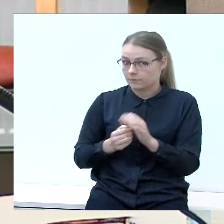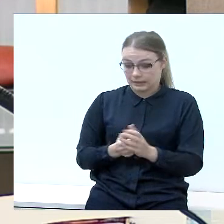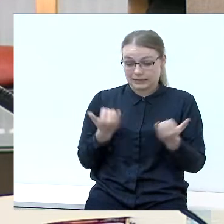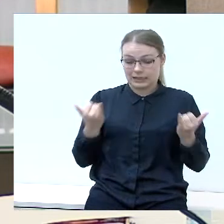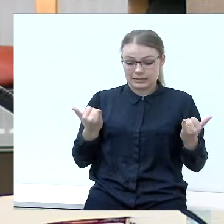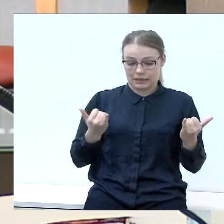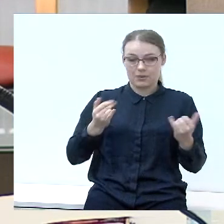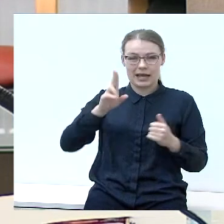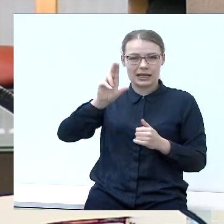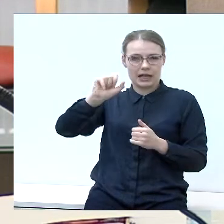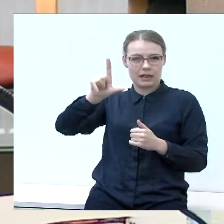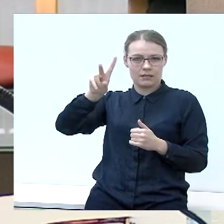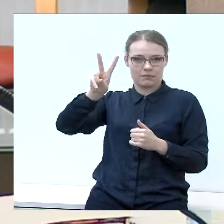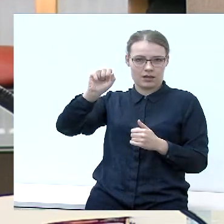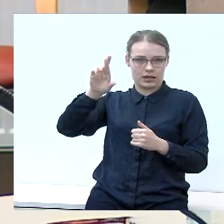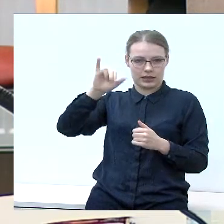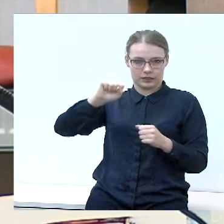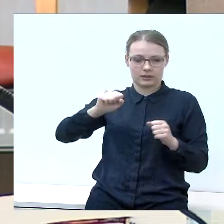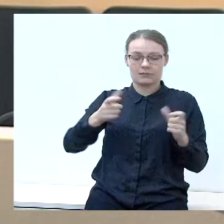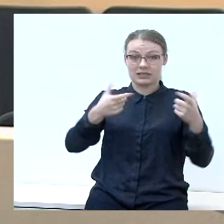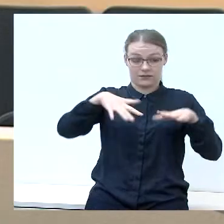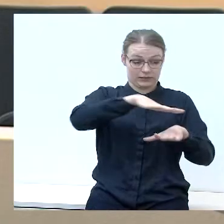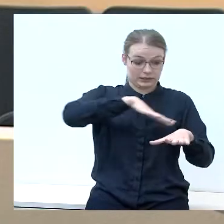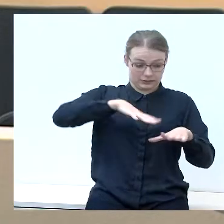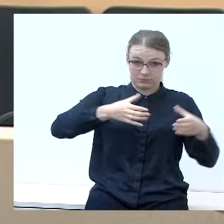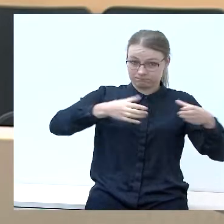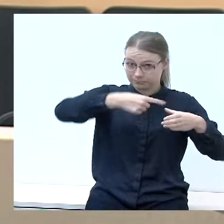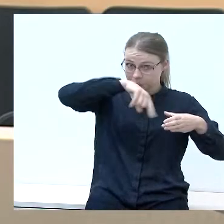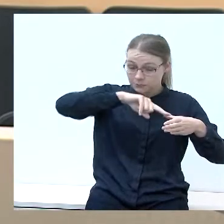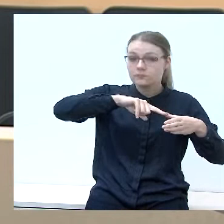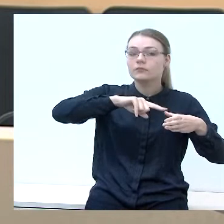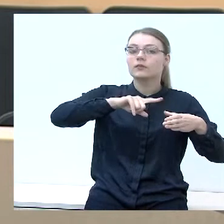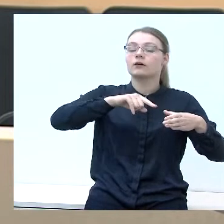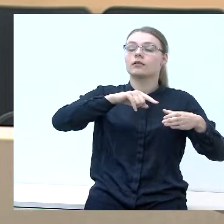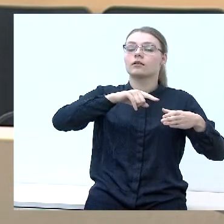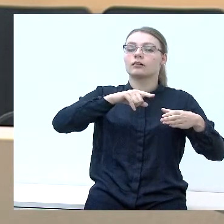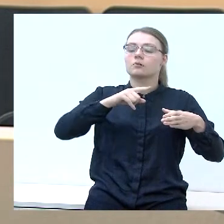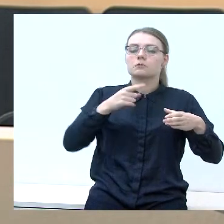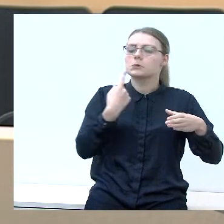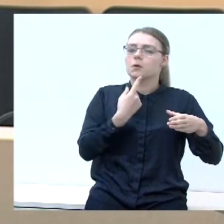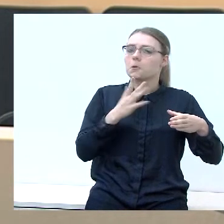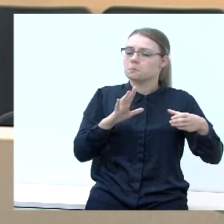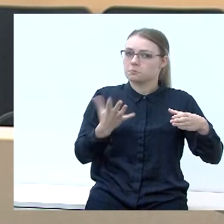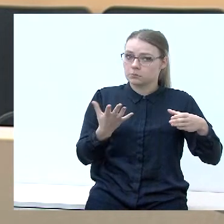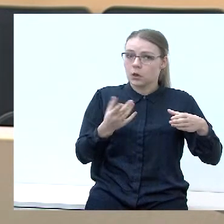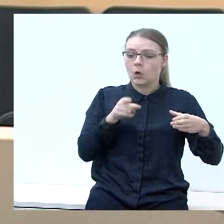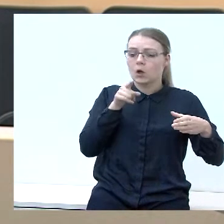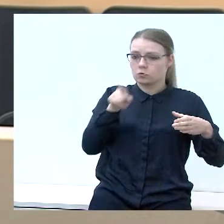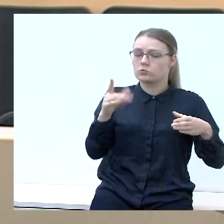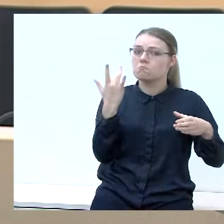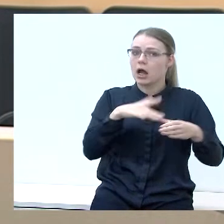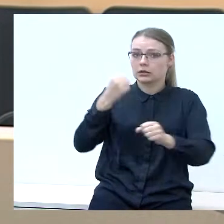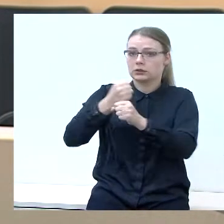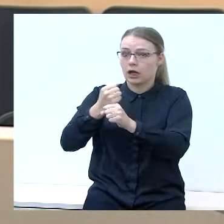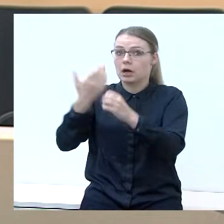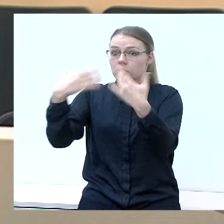kalvarijos savivaldybės atsiprašo valdžia pasisavina jūsų partijos atliptus darbus,